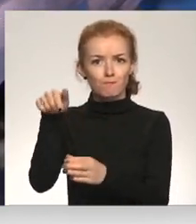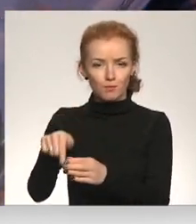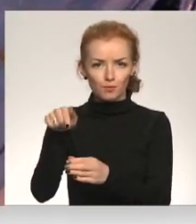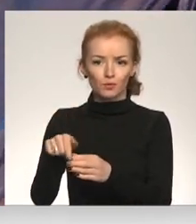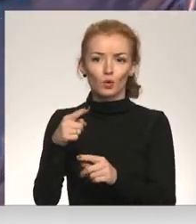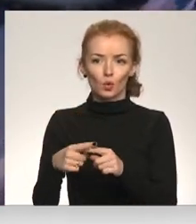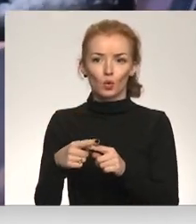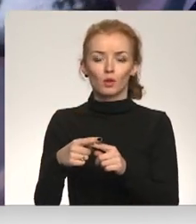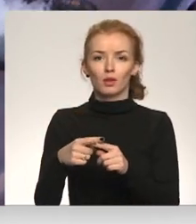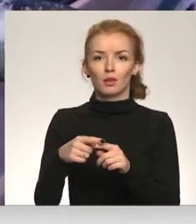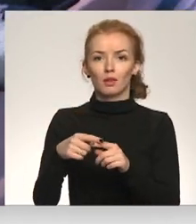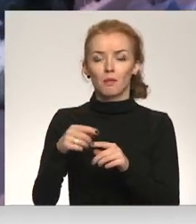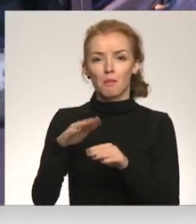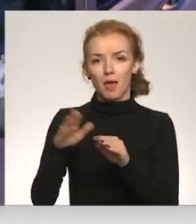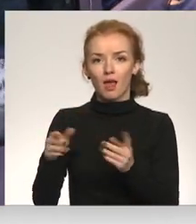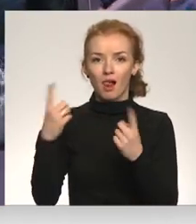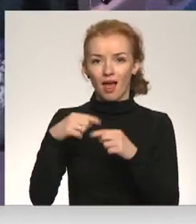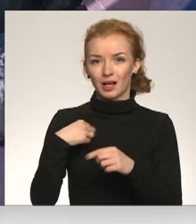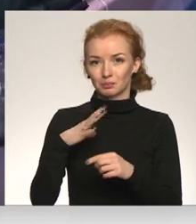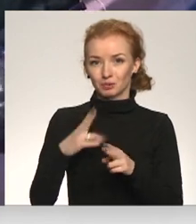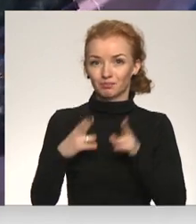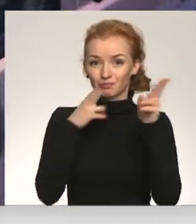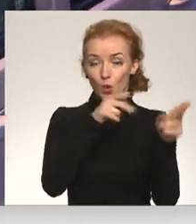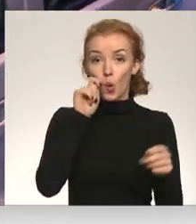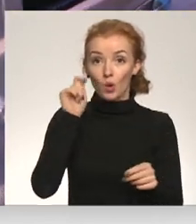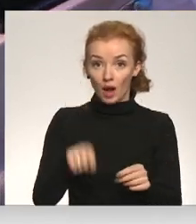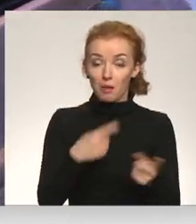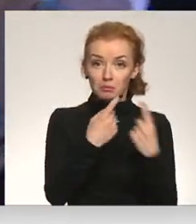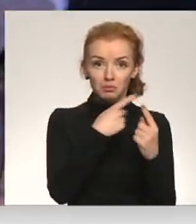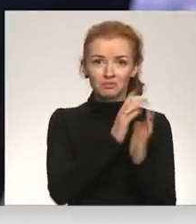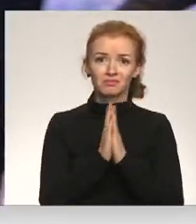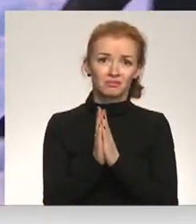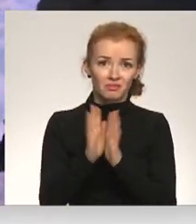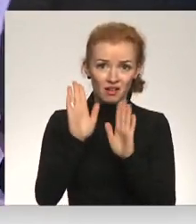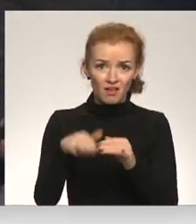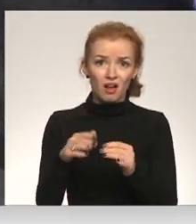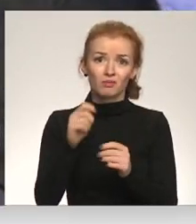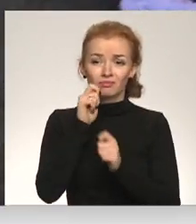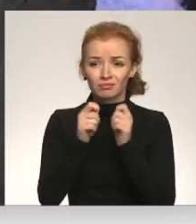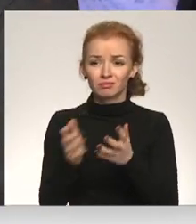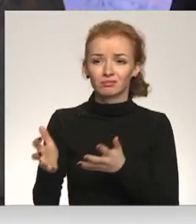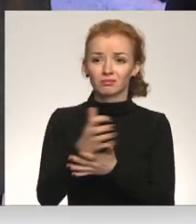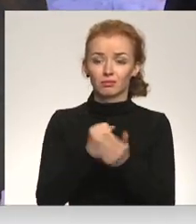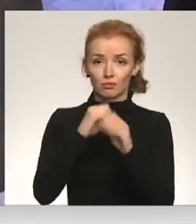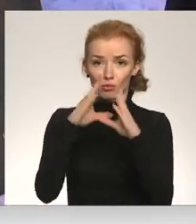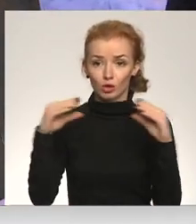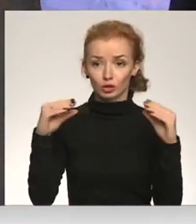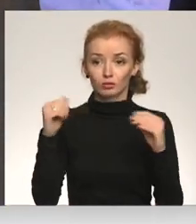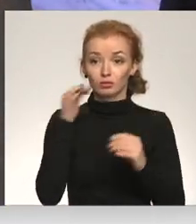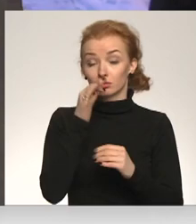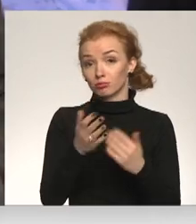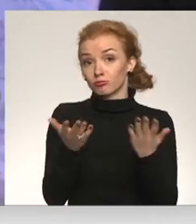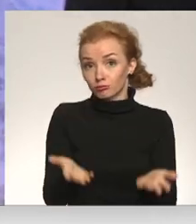kas mana beidzamā komandējuma laikā Ukrainā lūdza, vai mēs nevaram to izdarīt. Lūk, te ir rezultāts, tā ir mūsu